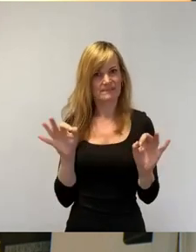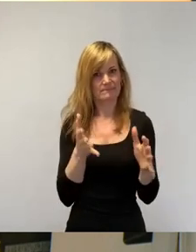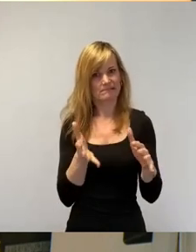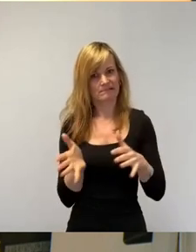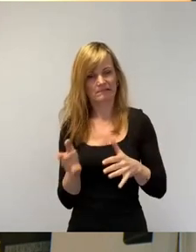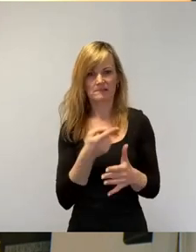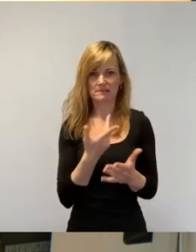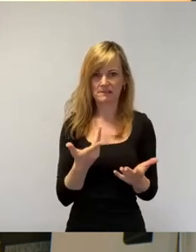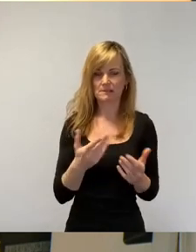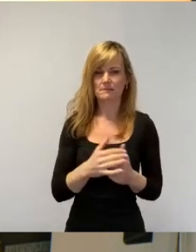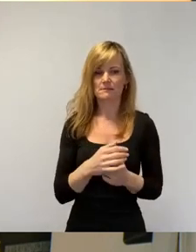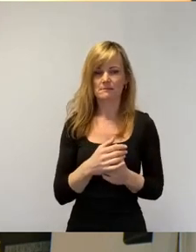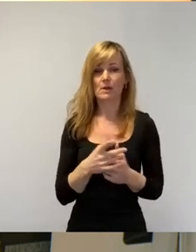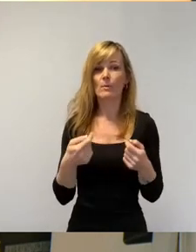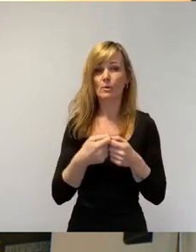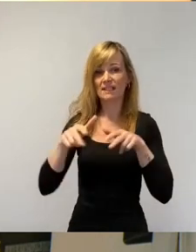Auch in unserer Bundesregierung.